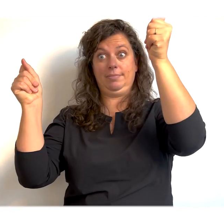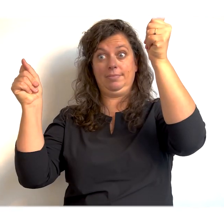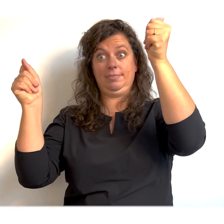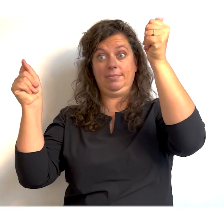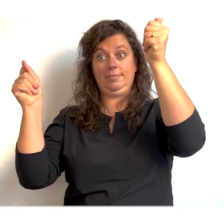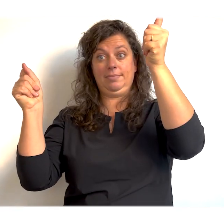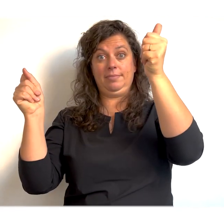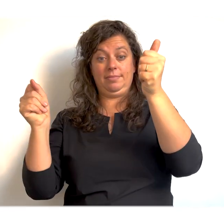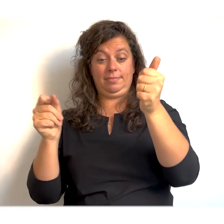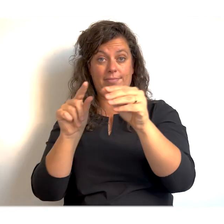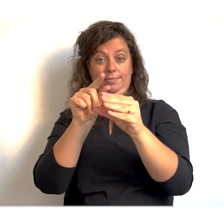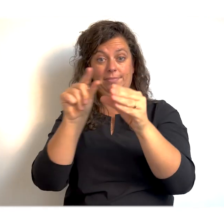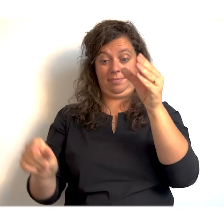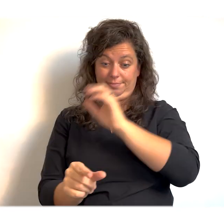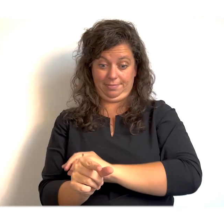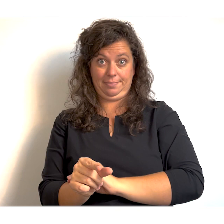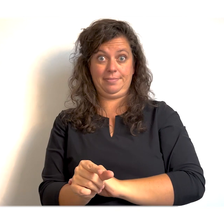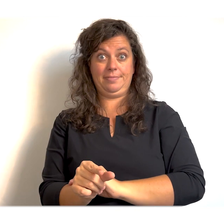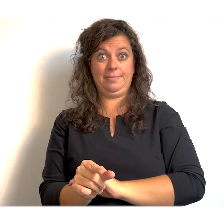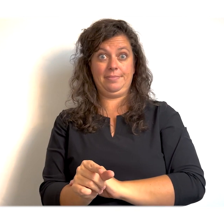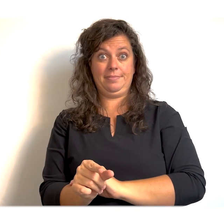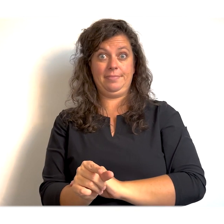Leg ik weer onderaan.